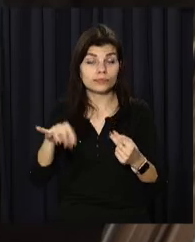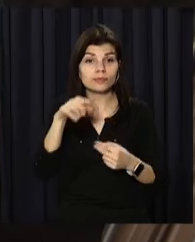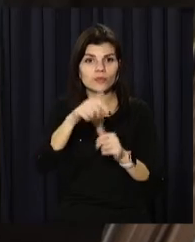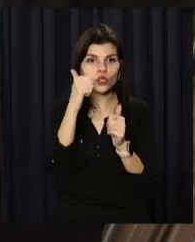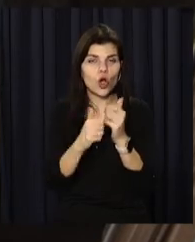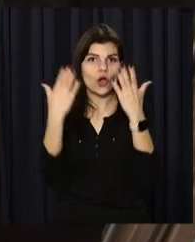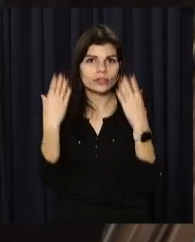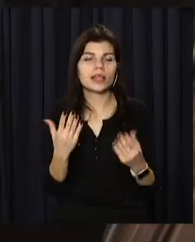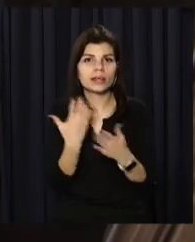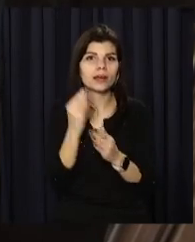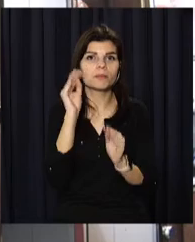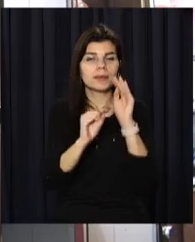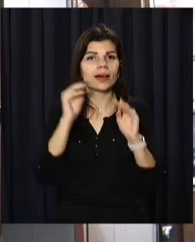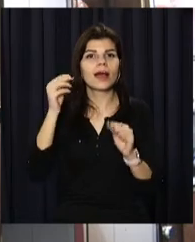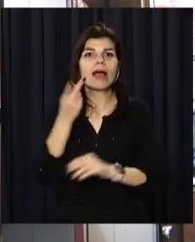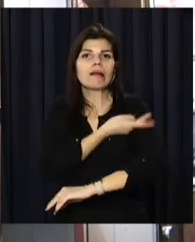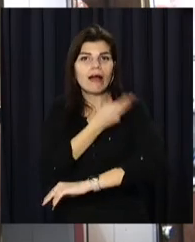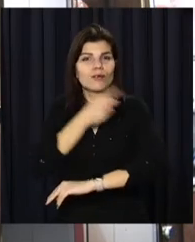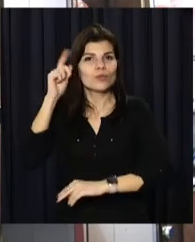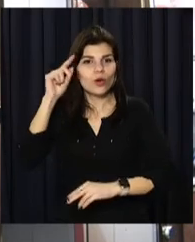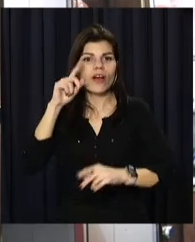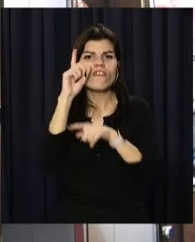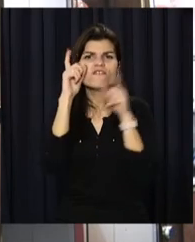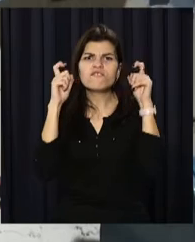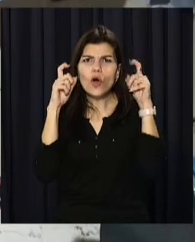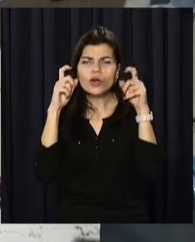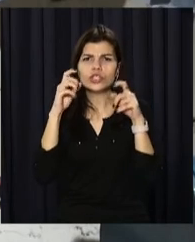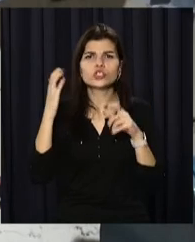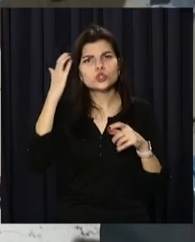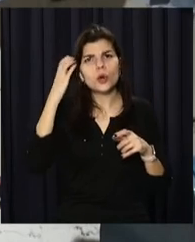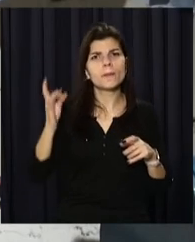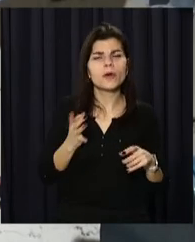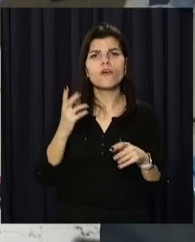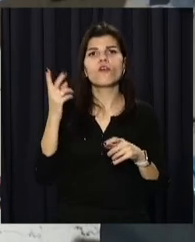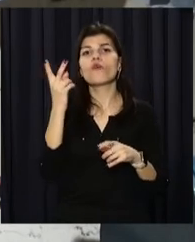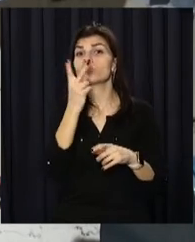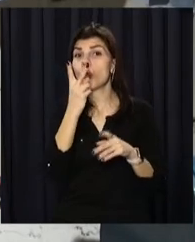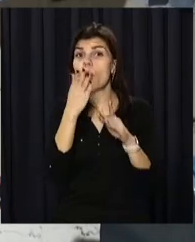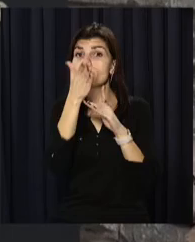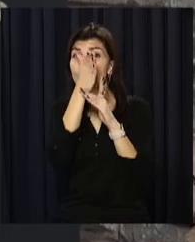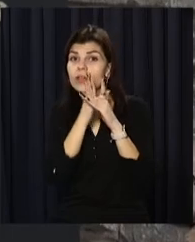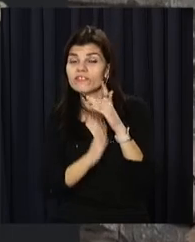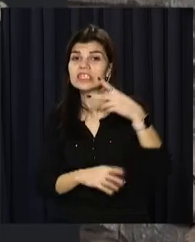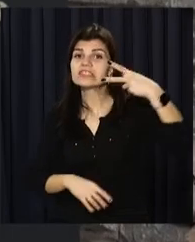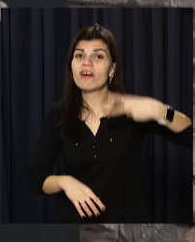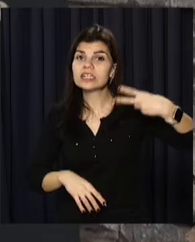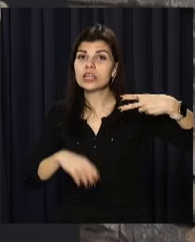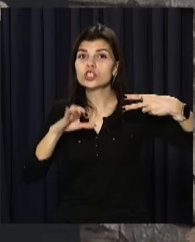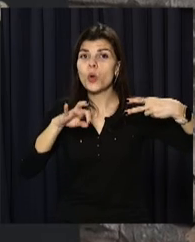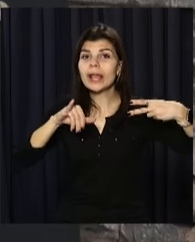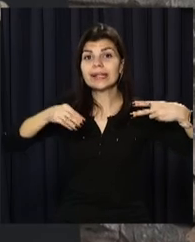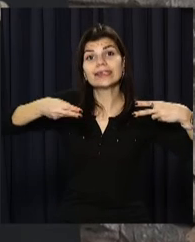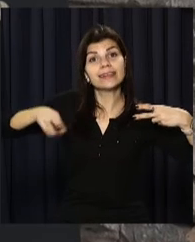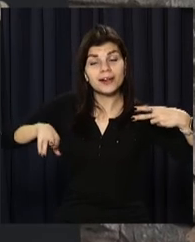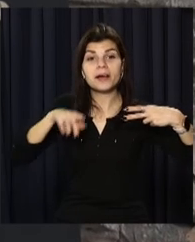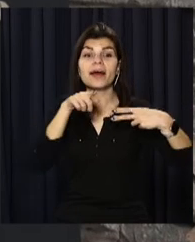кожним днем поповнюється казками та чорно-білими фотознімками, зробленими у другій половині ХХ століття. Родзинка музею –